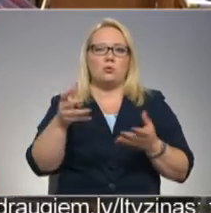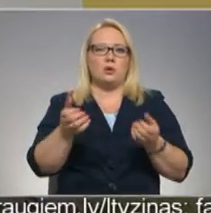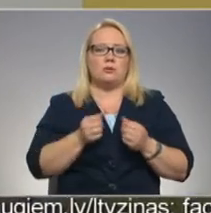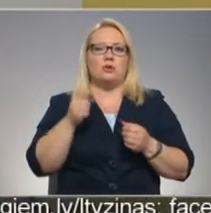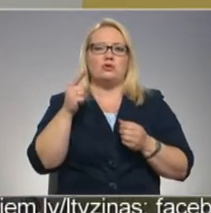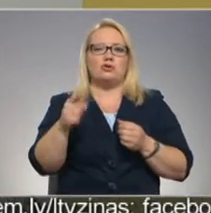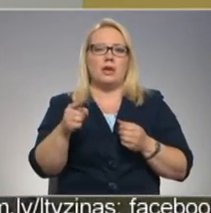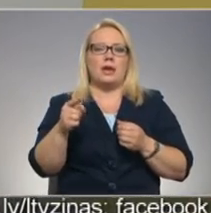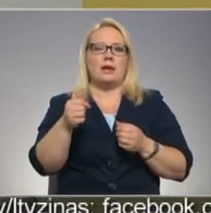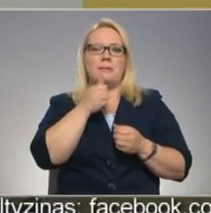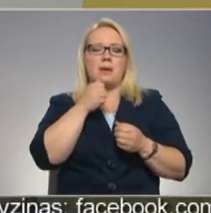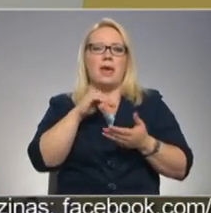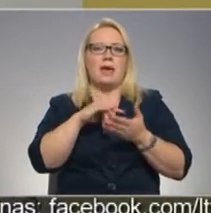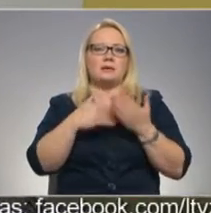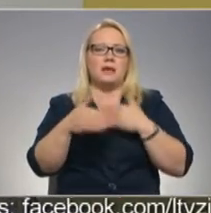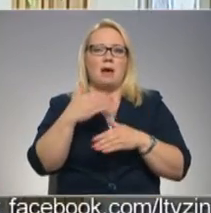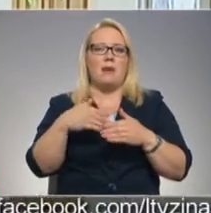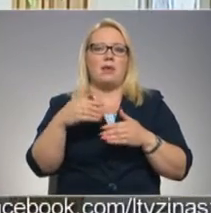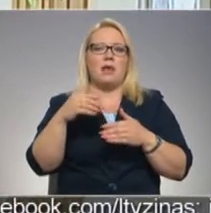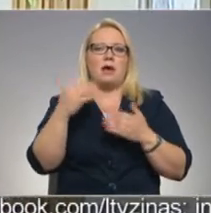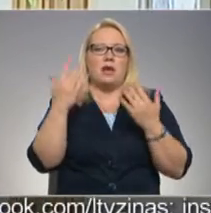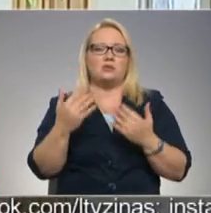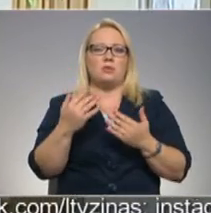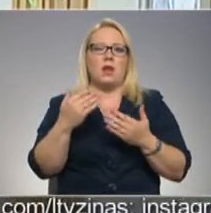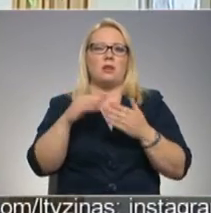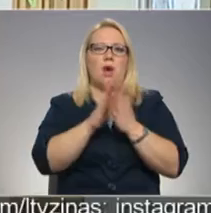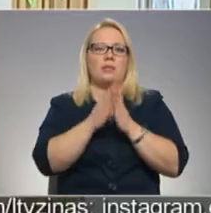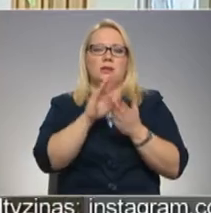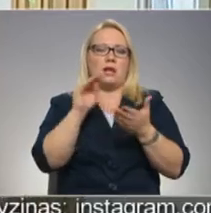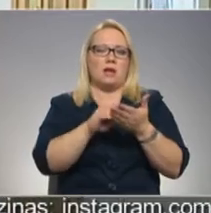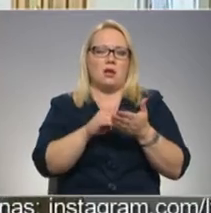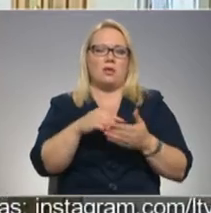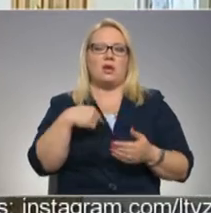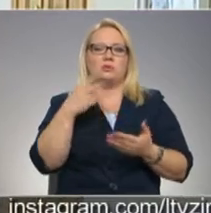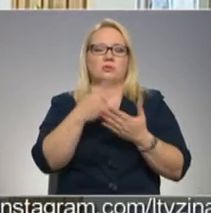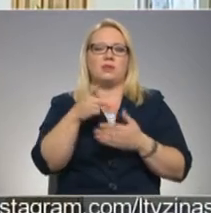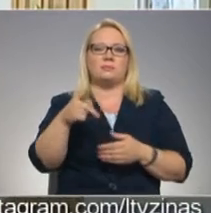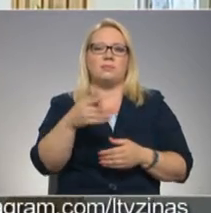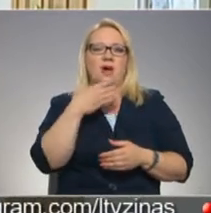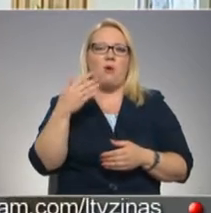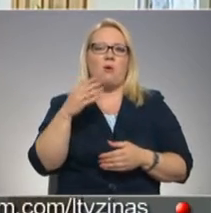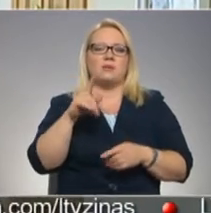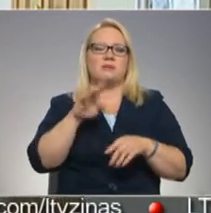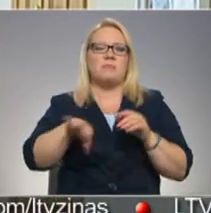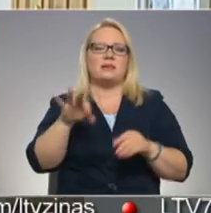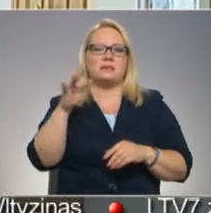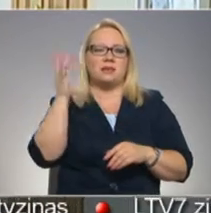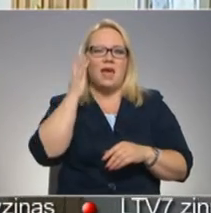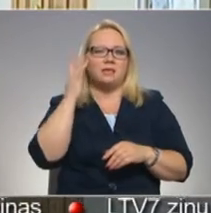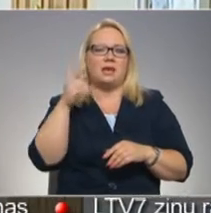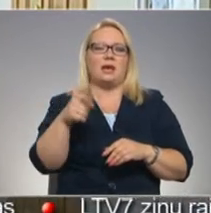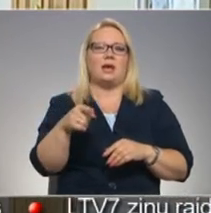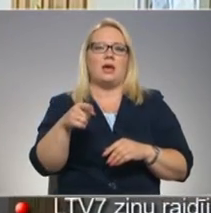pilta eksāmena rezultātas savā attestātā neiekļaut. Es domāju, ka tas bija bezjādzīgi, un šie rezultāti nav tik labi, lai